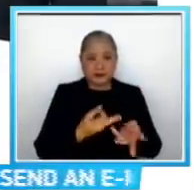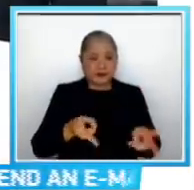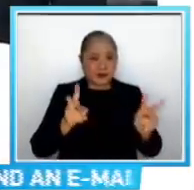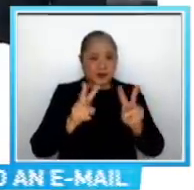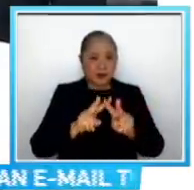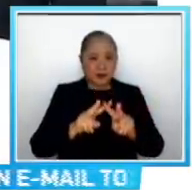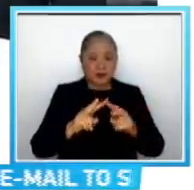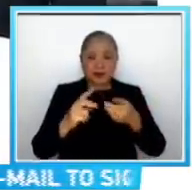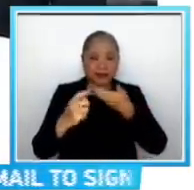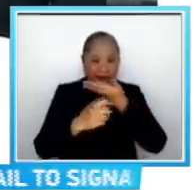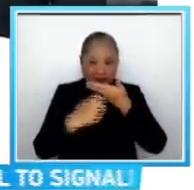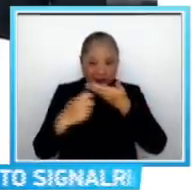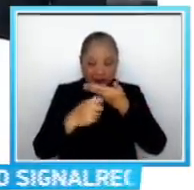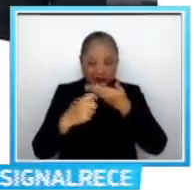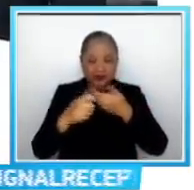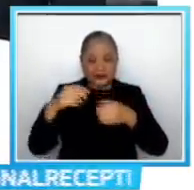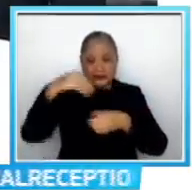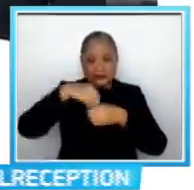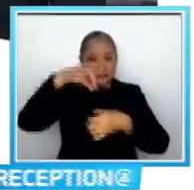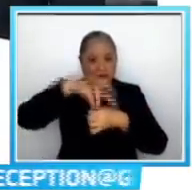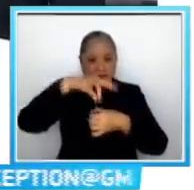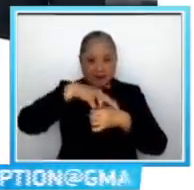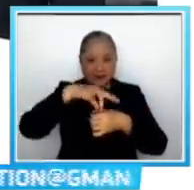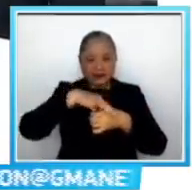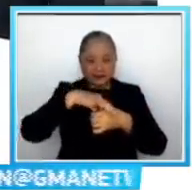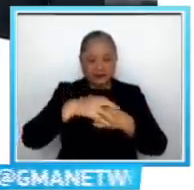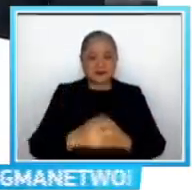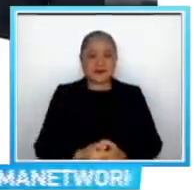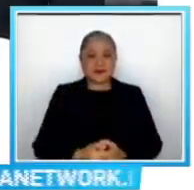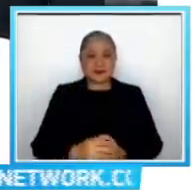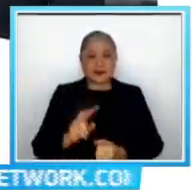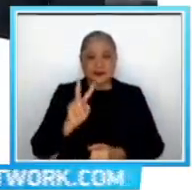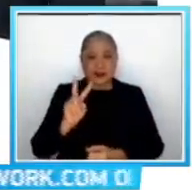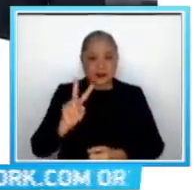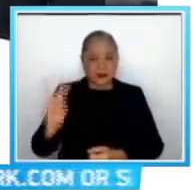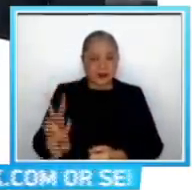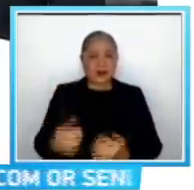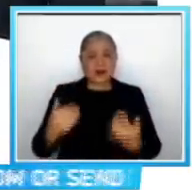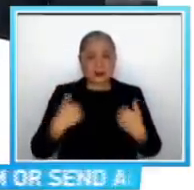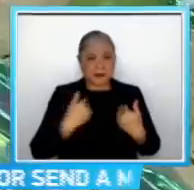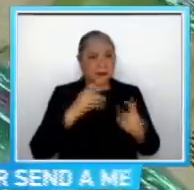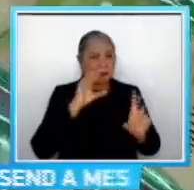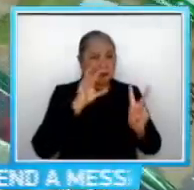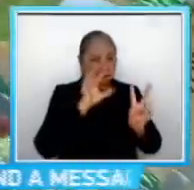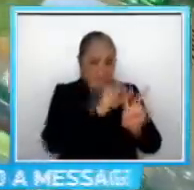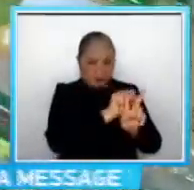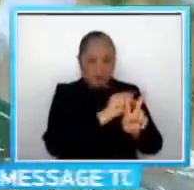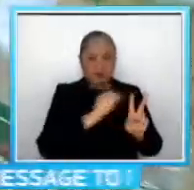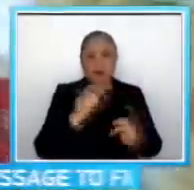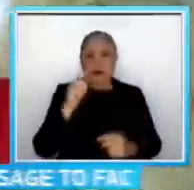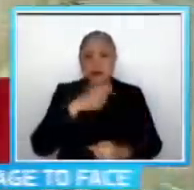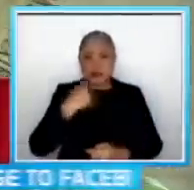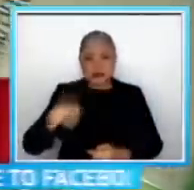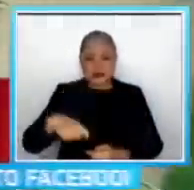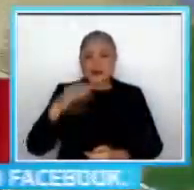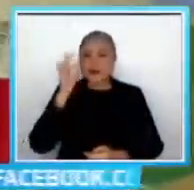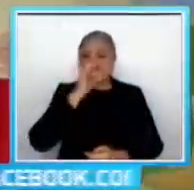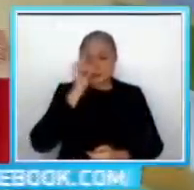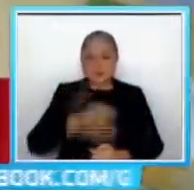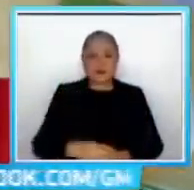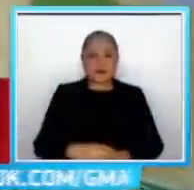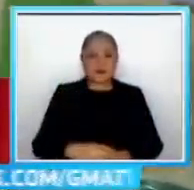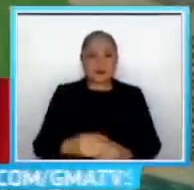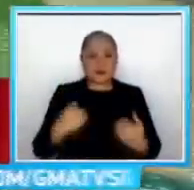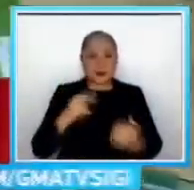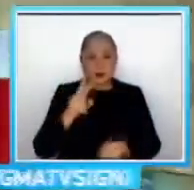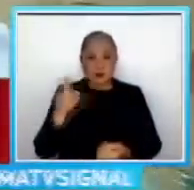bags ang nasa bat sa Valenzuela Dalawa ang hinuli isang Pinay at isang Chinese Pinatayang nasa mahigit dalawang daang kilo ng umanay